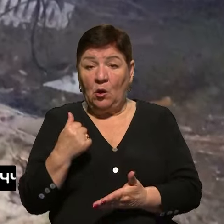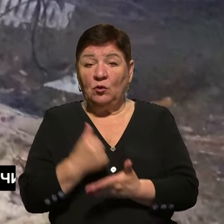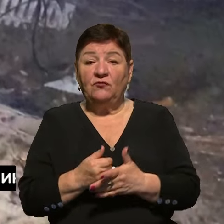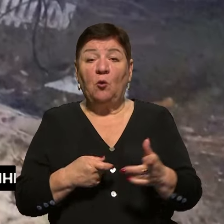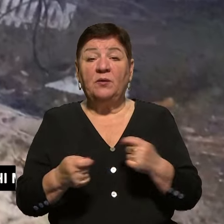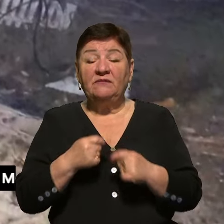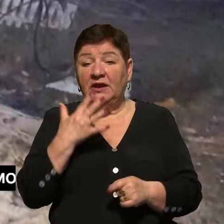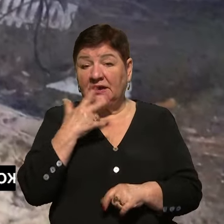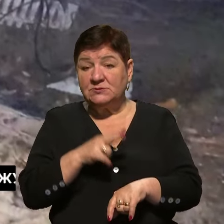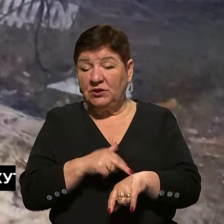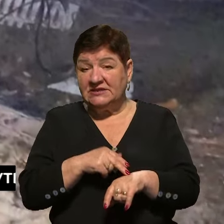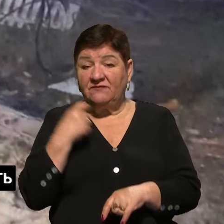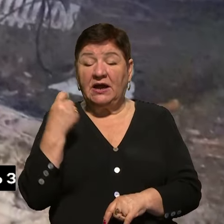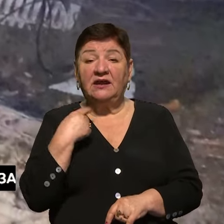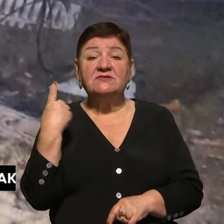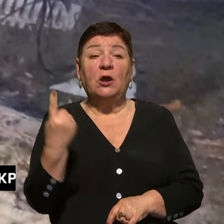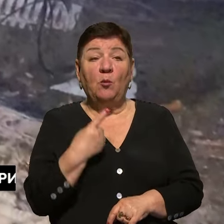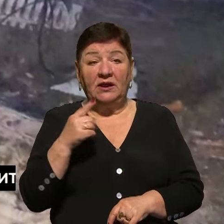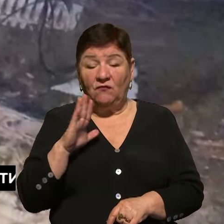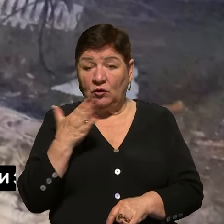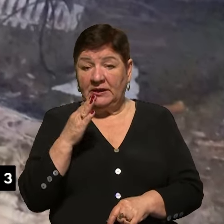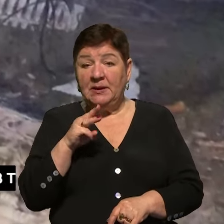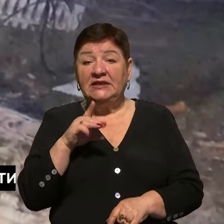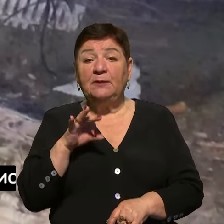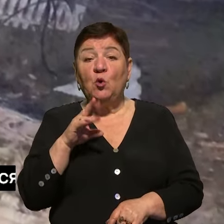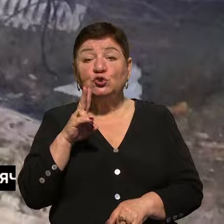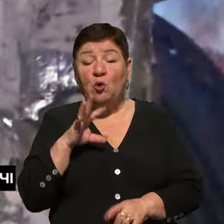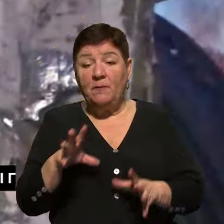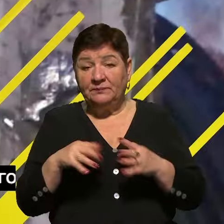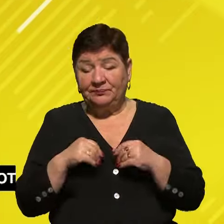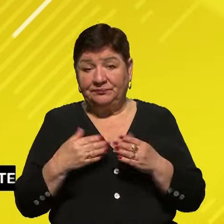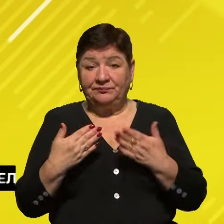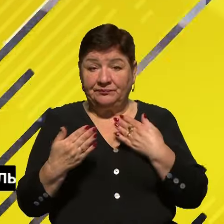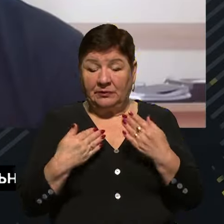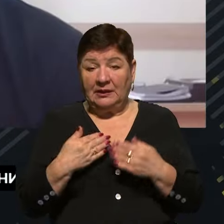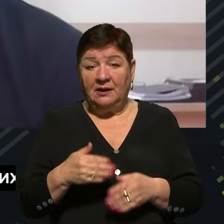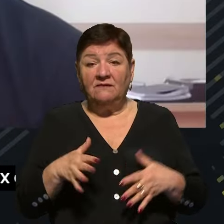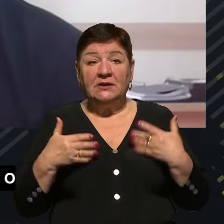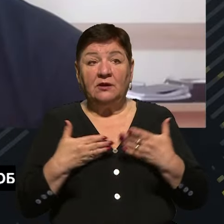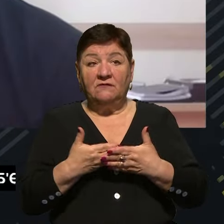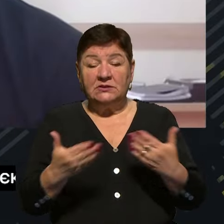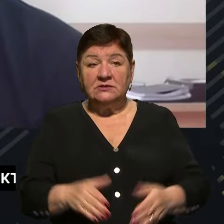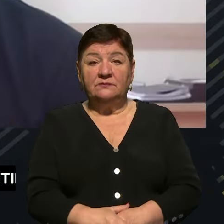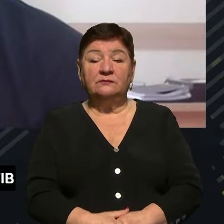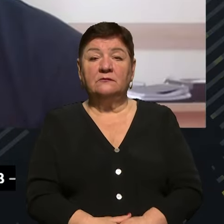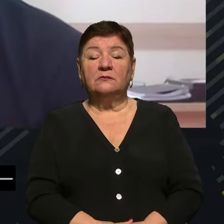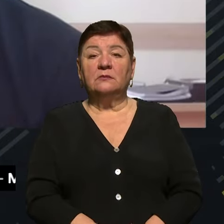управління Нацполіції в Харківській області Володимира Тимошка, який доєднується до нашої розмови. Пане Володимире, вітаю. Вітаю.